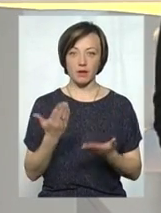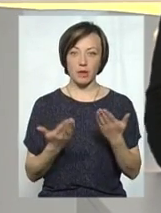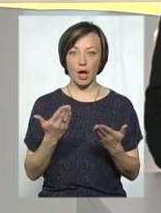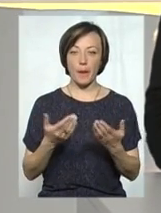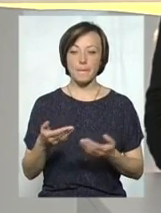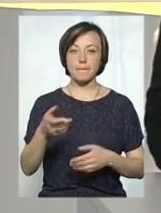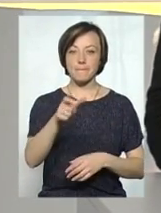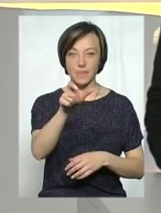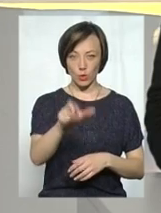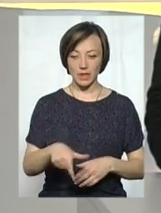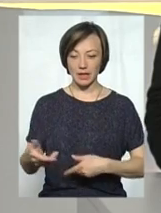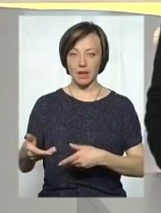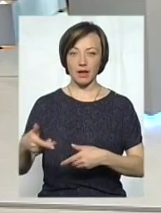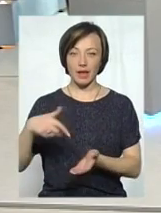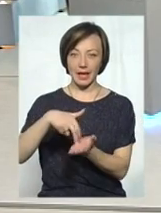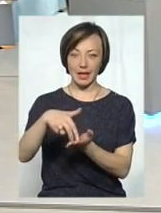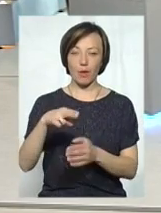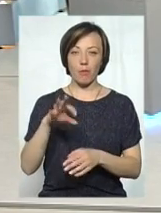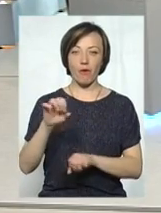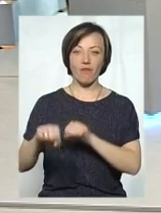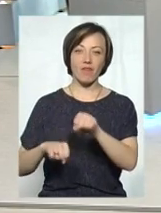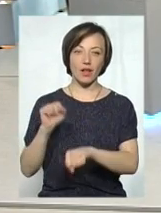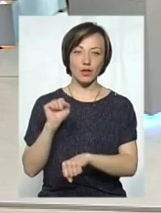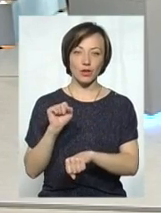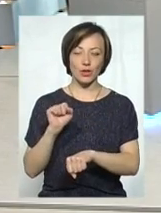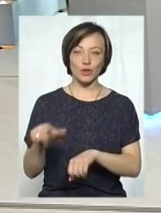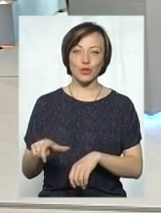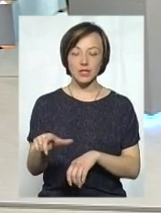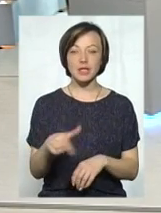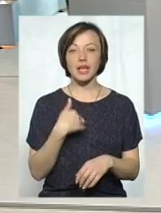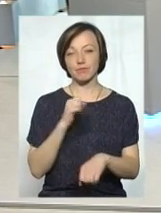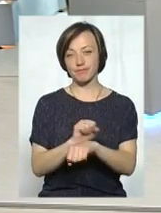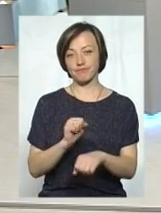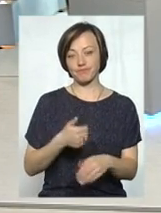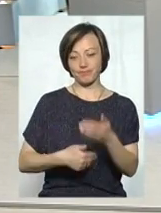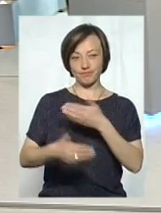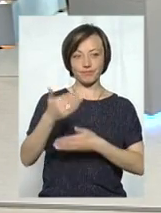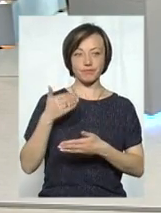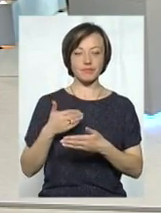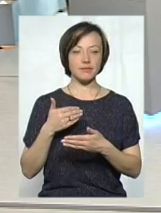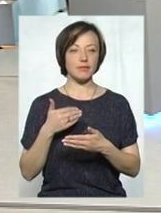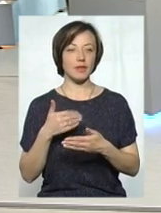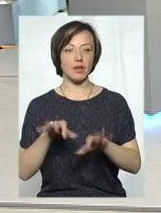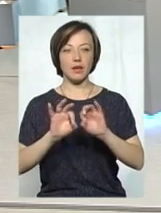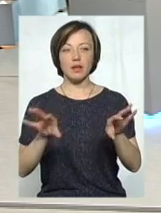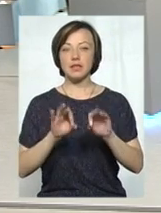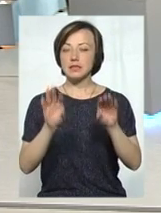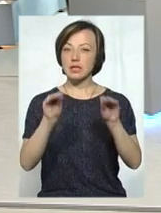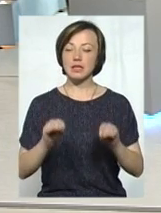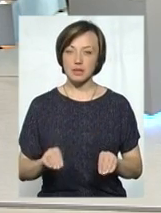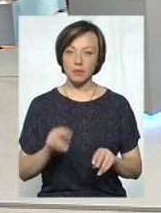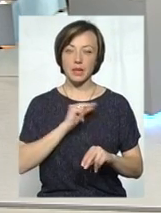велодоріжці? Я хотів би, можна я зупинюся на цьому питанні, я хотів би просто вернутися до статистики, знову ж таки, що